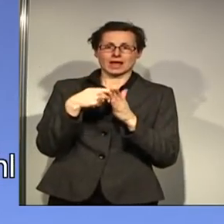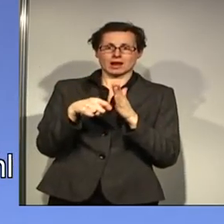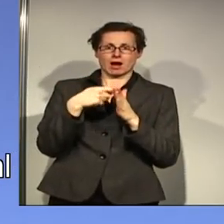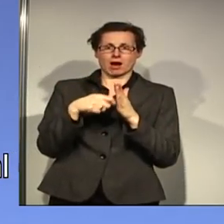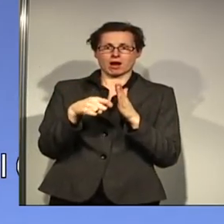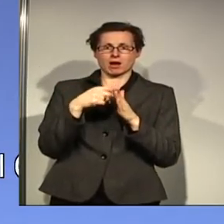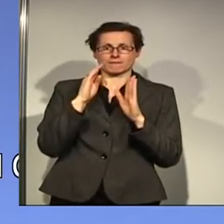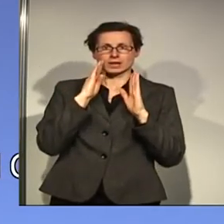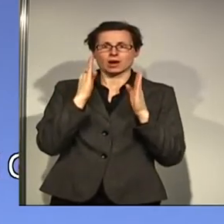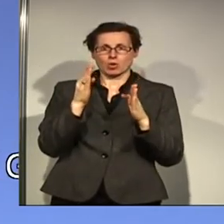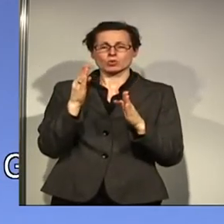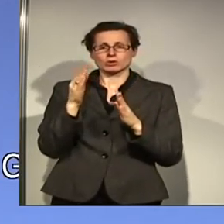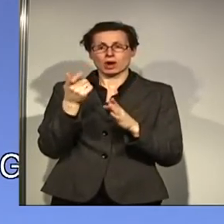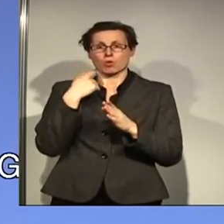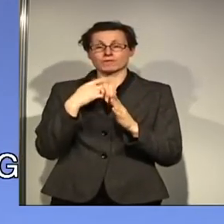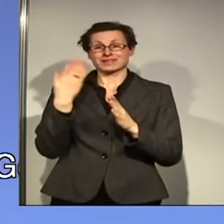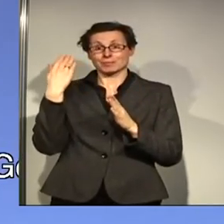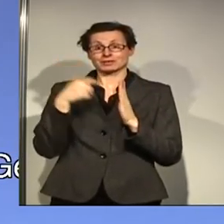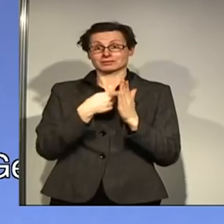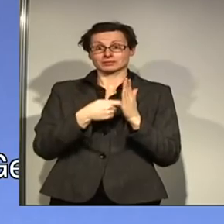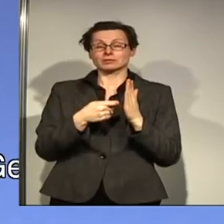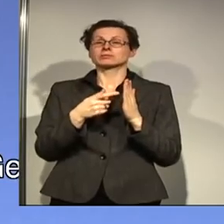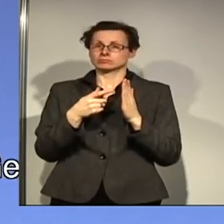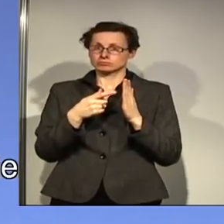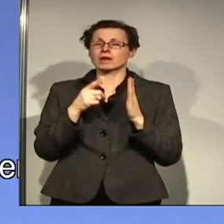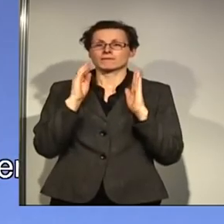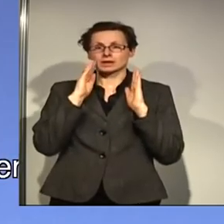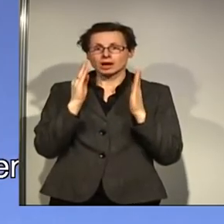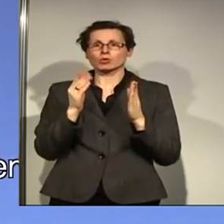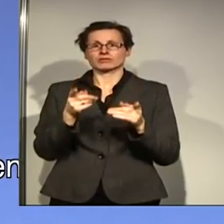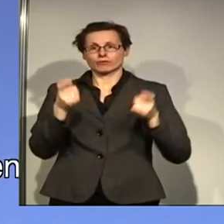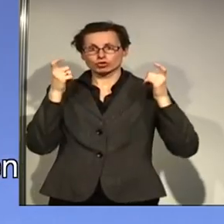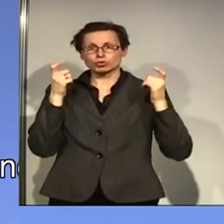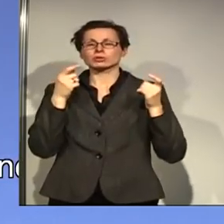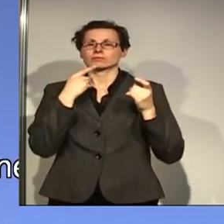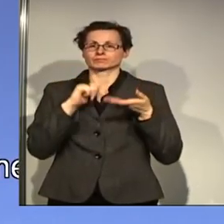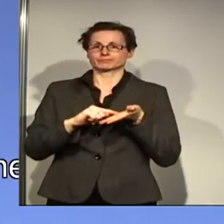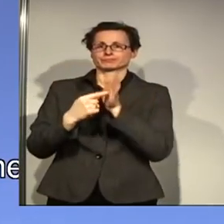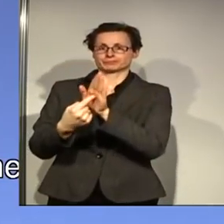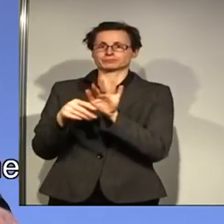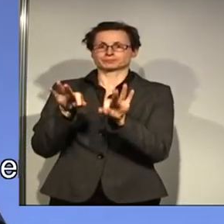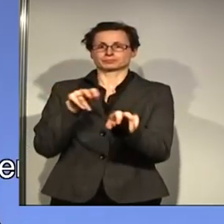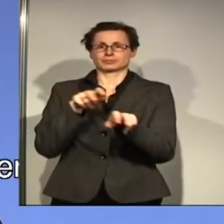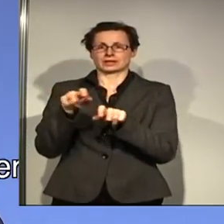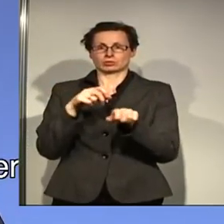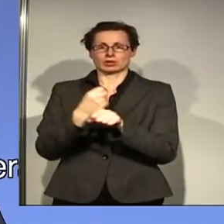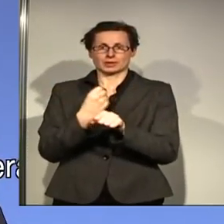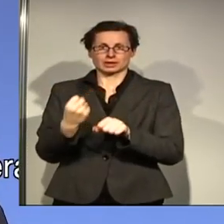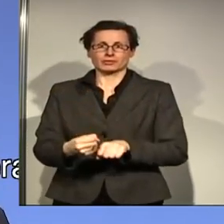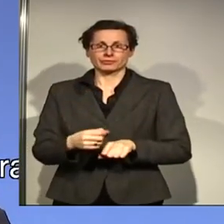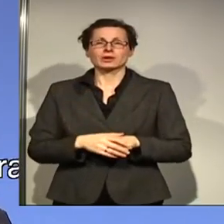Bundestagswahl in uns gesetzt haben, dass das gerechtfertigt ist mit einer guten Regierungsarbeit. Und drittens,